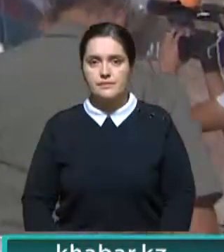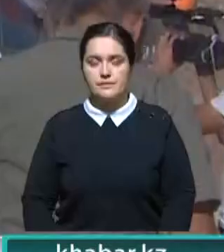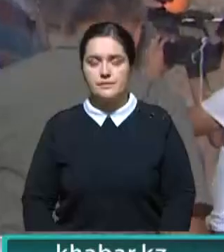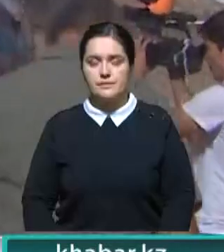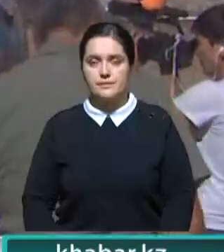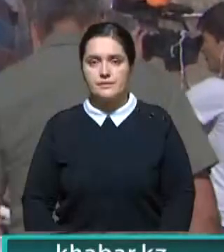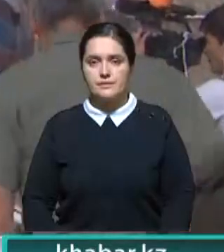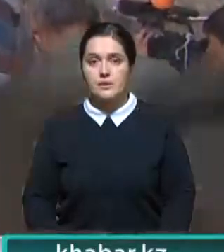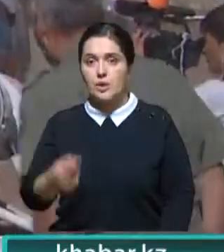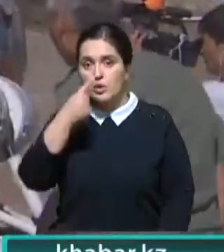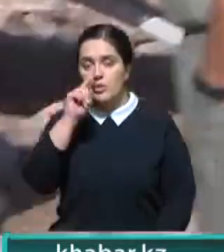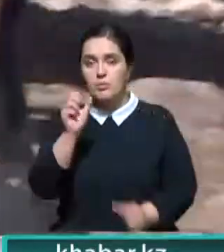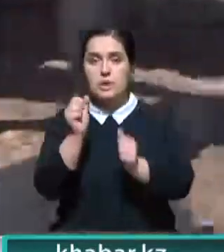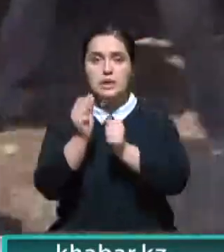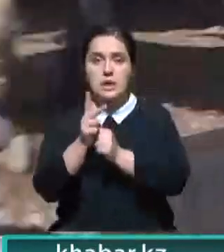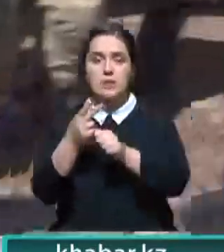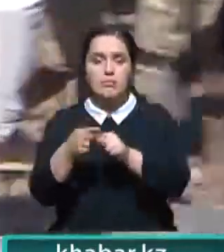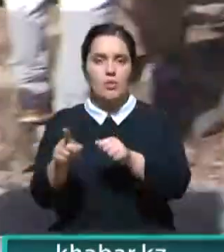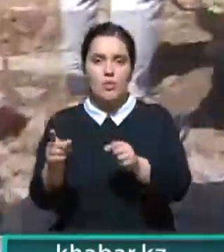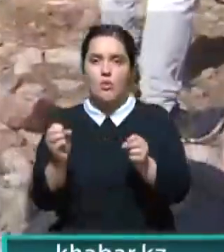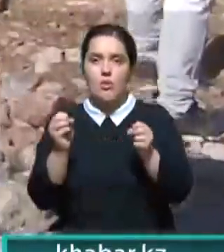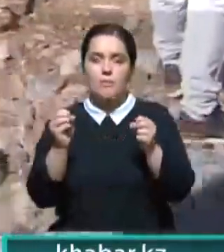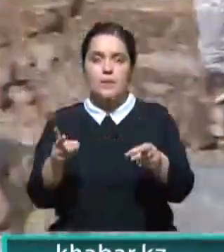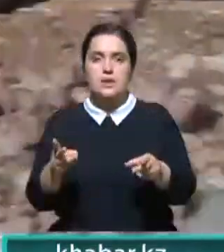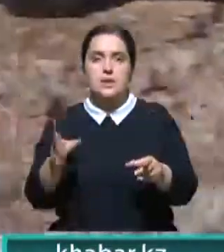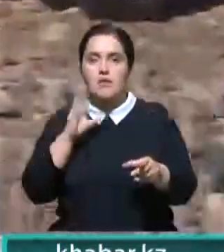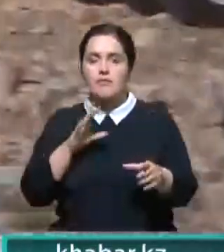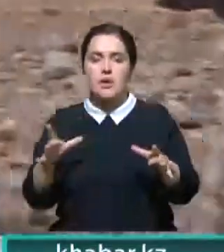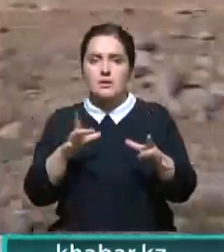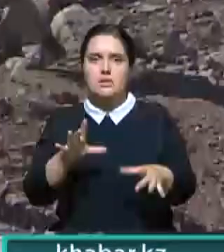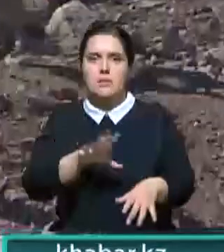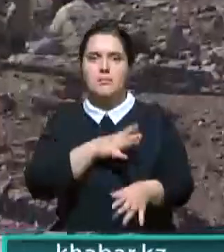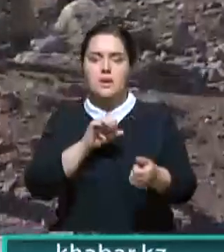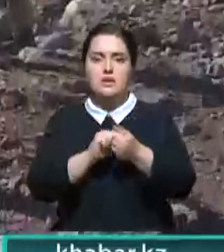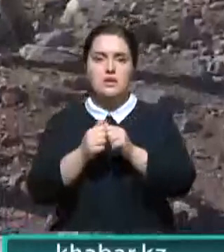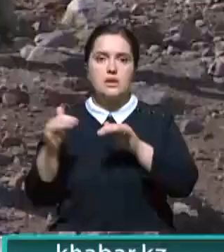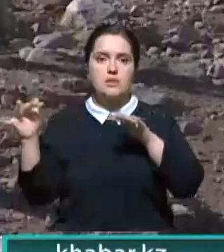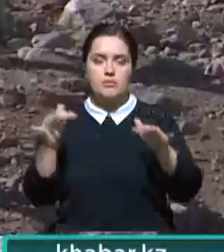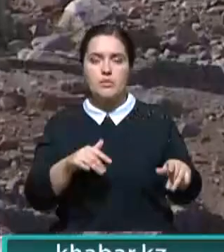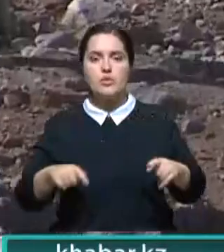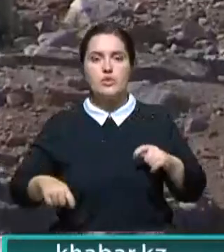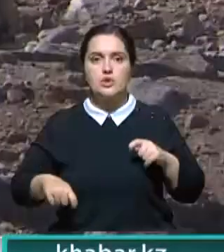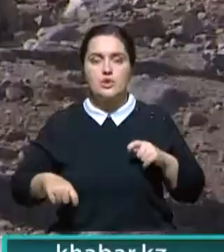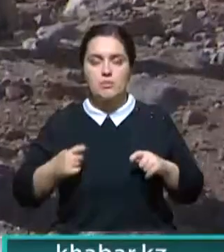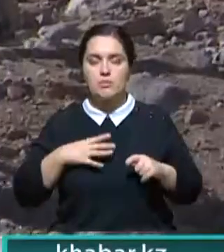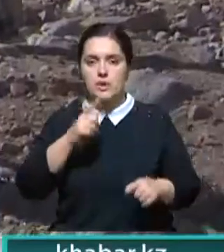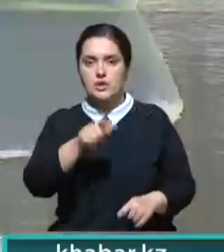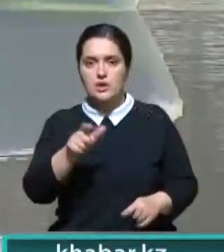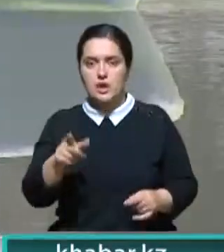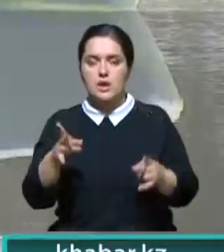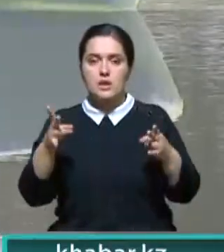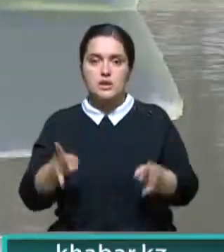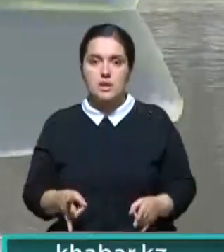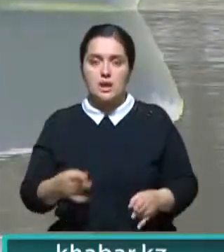Маринное озеро номер 13 Бис считается потенциально опасным. Ранее здесь уже возникали мощные селевые потоки. Ущерб был серьезным. Были человеческие жертвы. Озеро